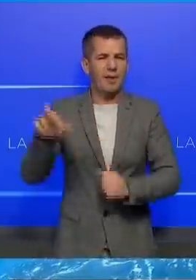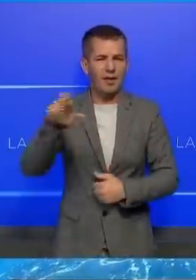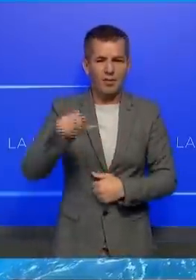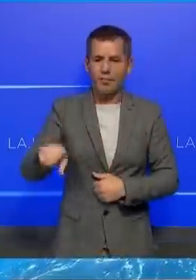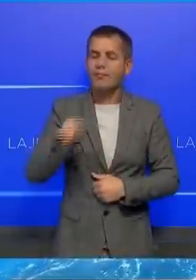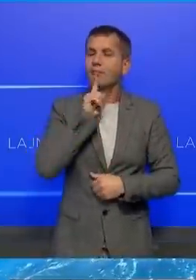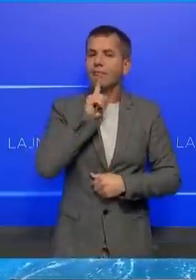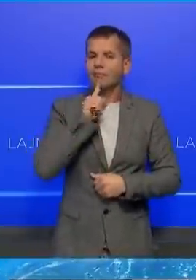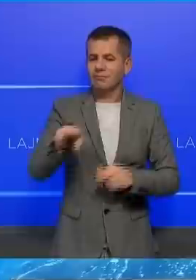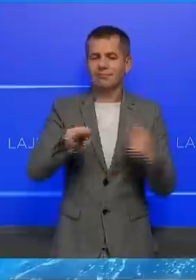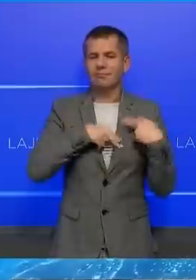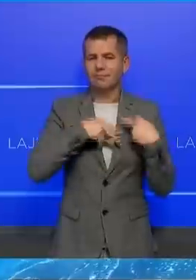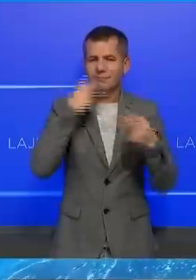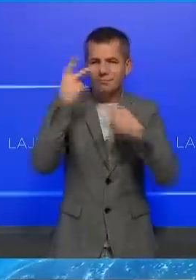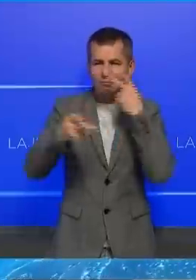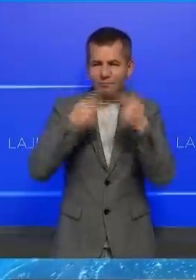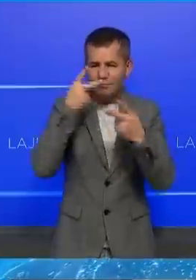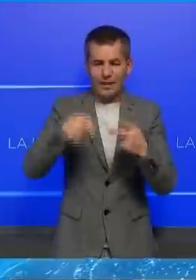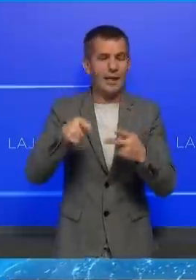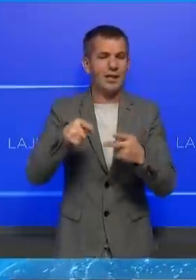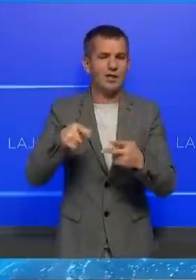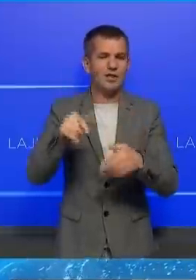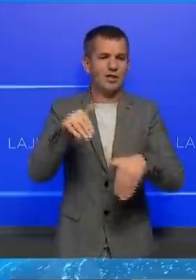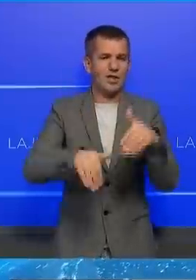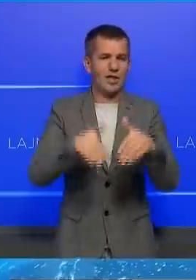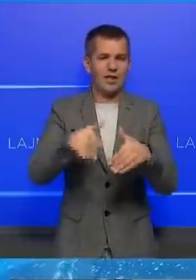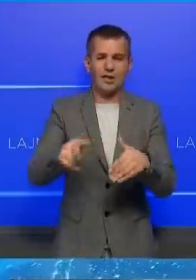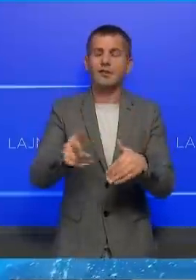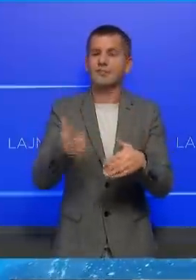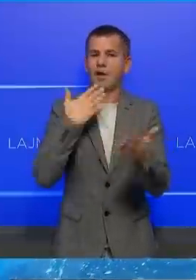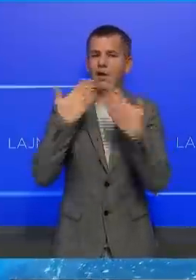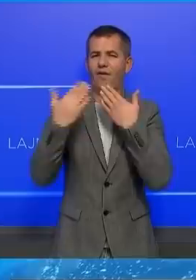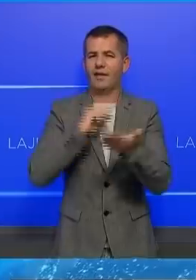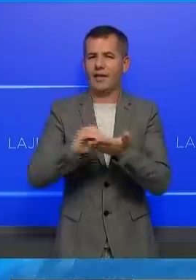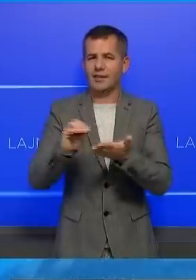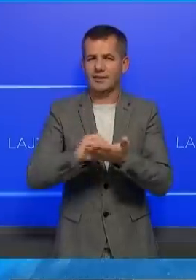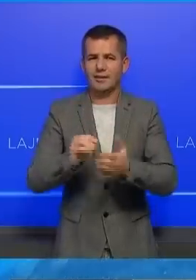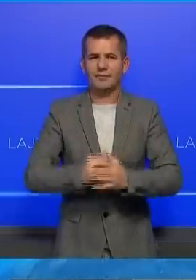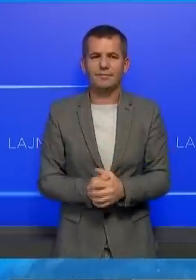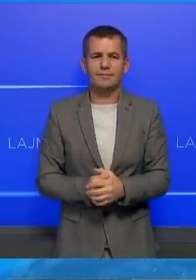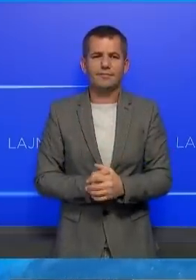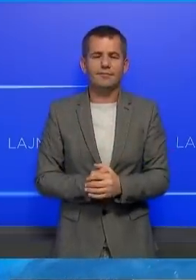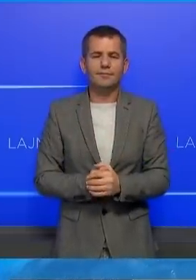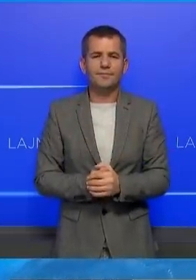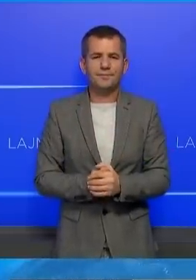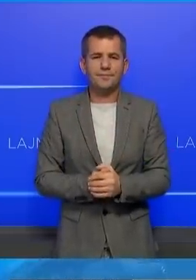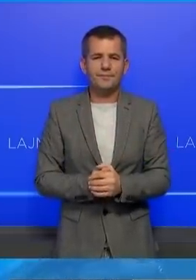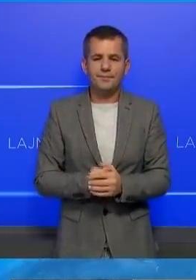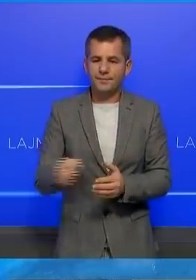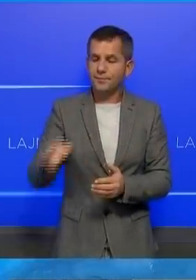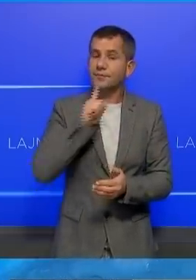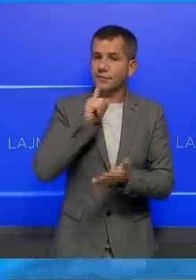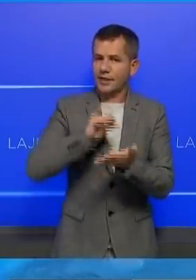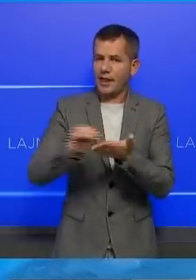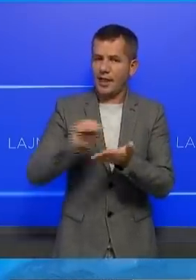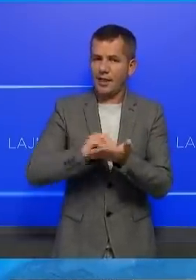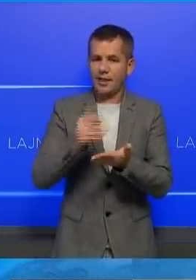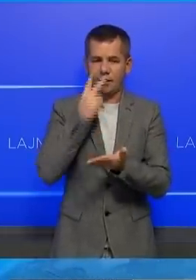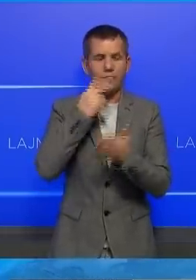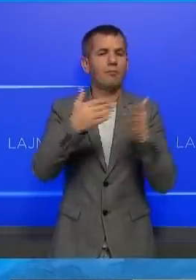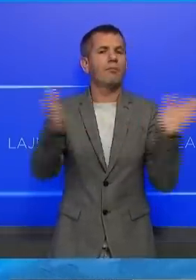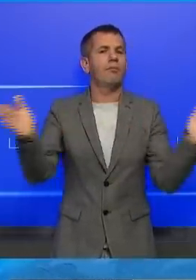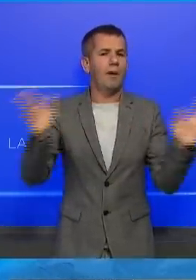për bërshgimin e zgjedeve, Lukas Mandl, në një konferencë për medje. Ambjenti mediatek është i gjallë dhe